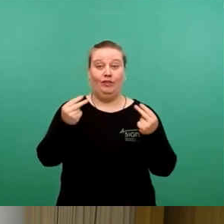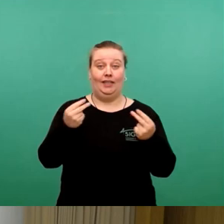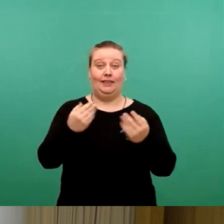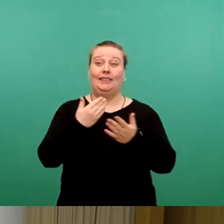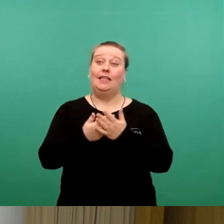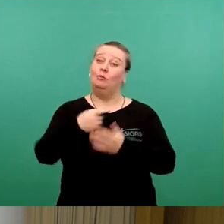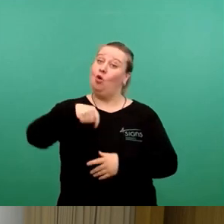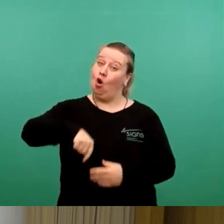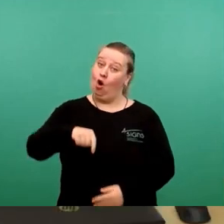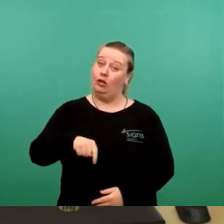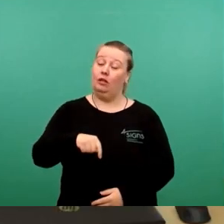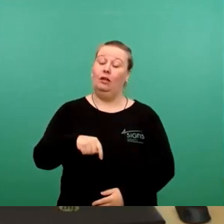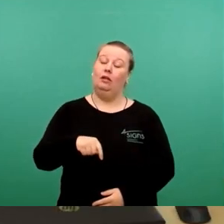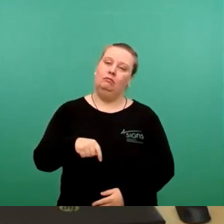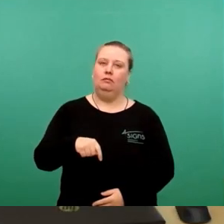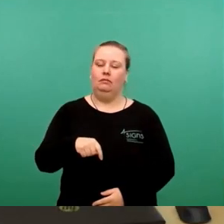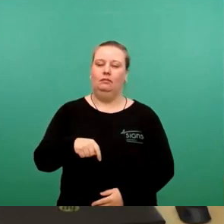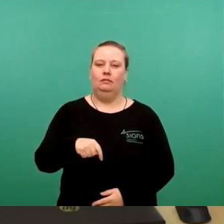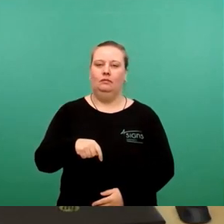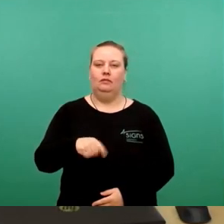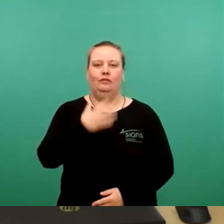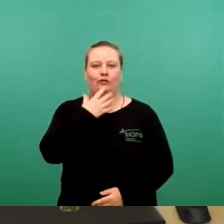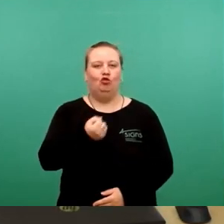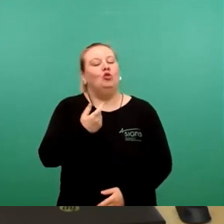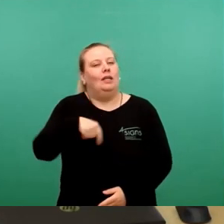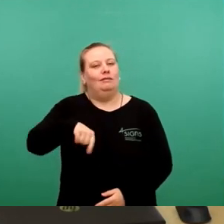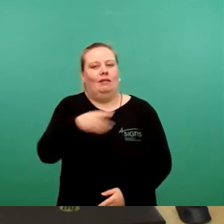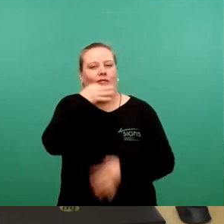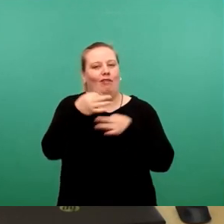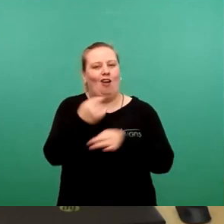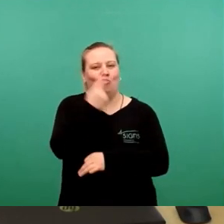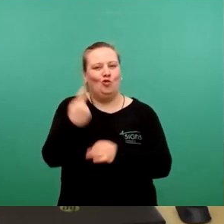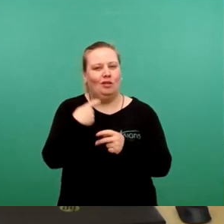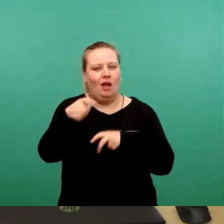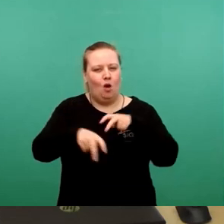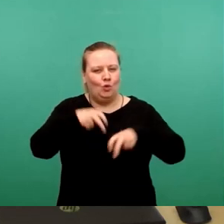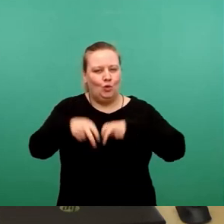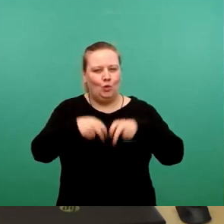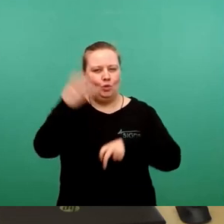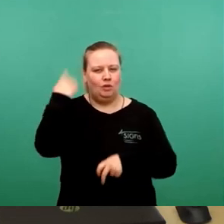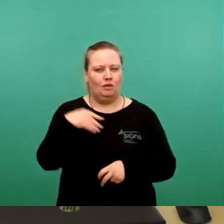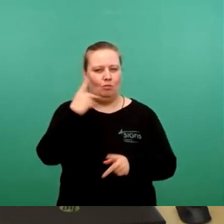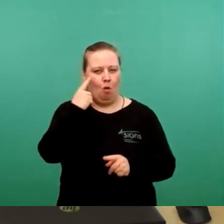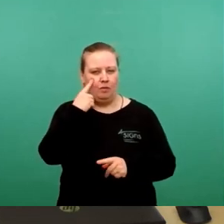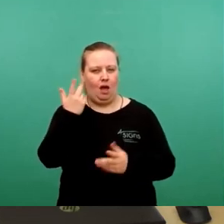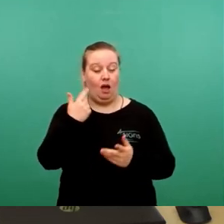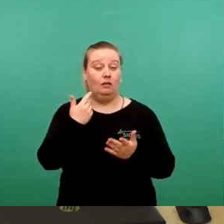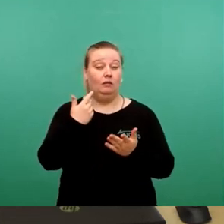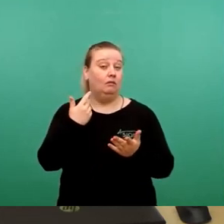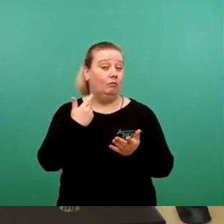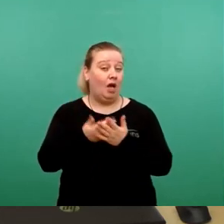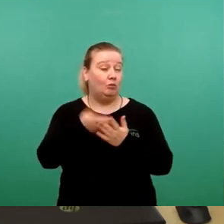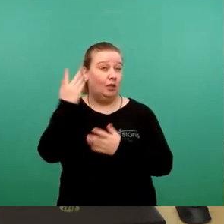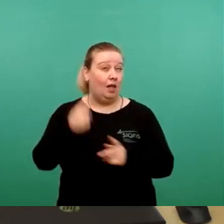und nutze die aktuelle Fragestunde dazu, nach dem Verlauf und Verbleib eines